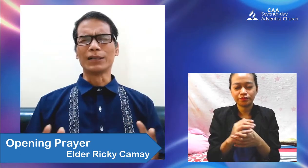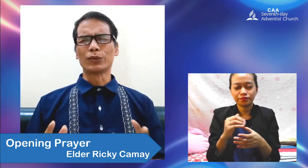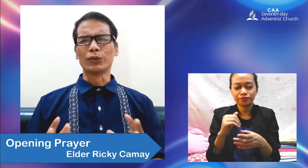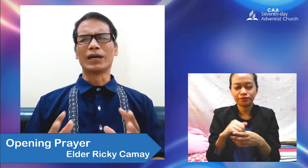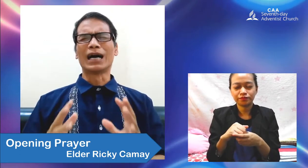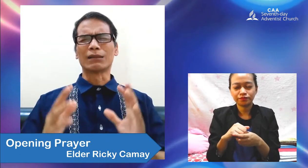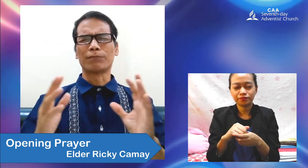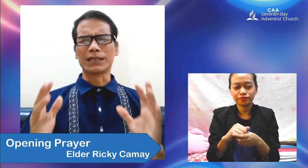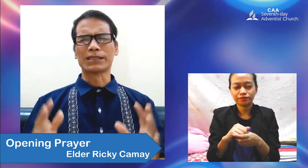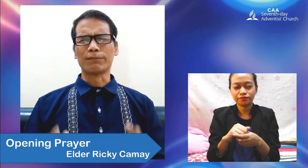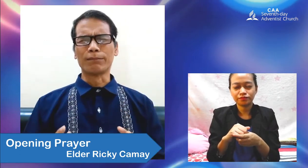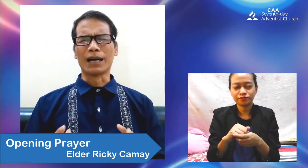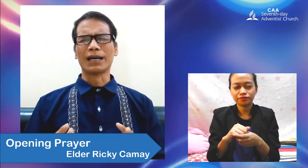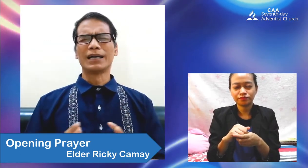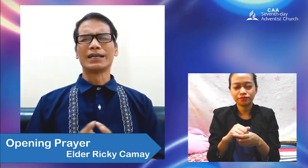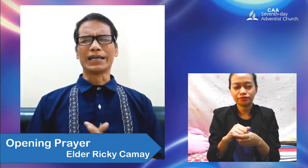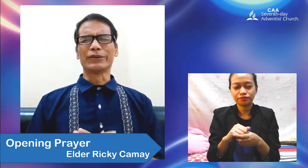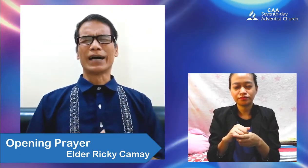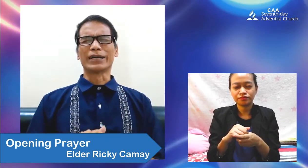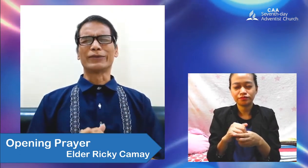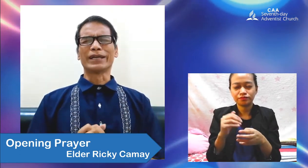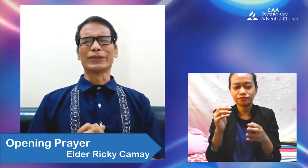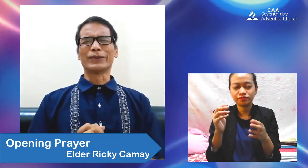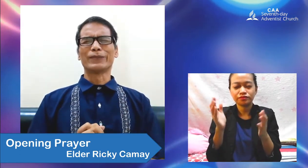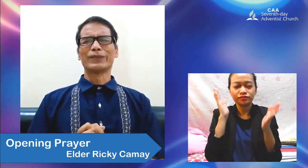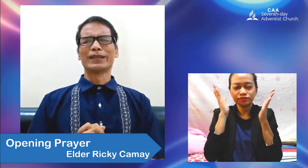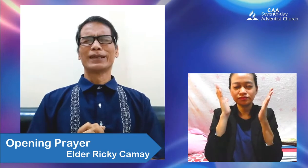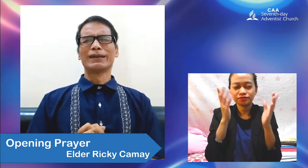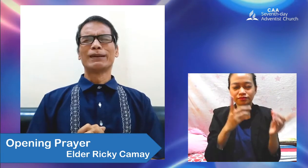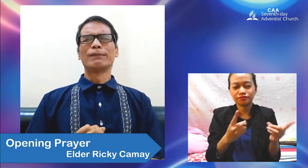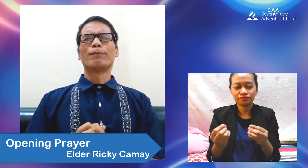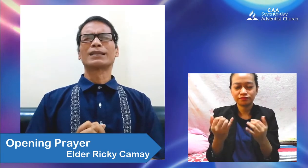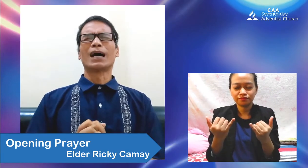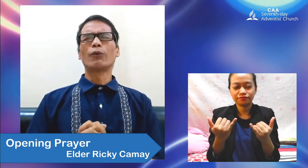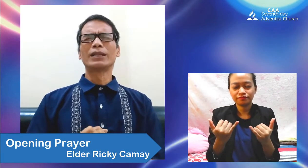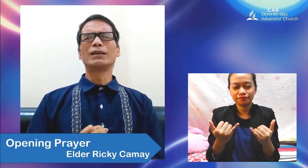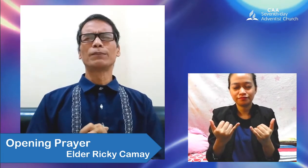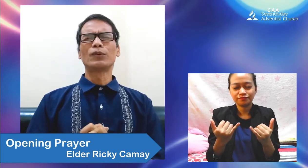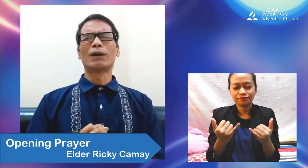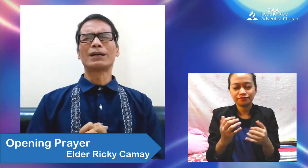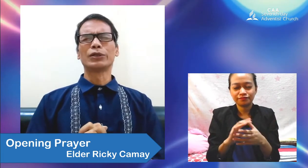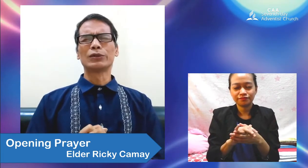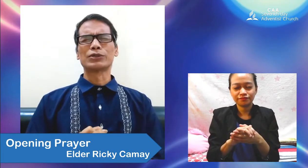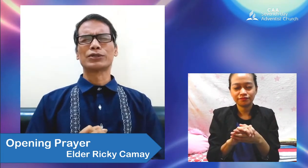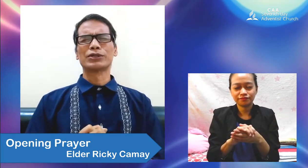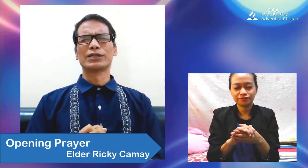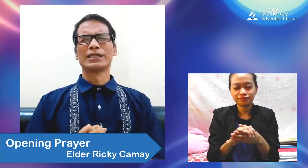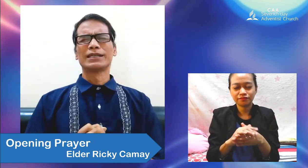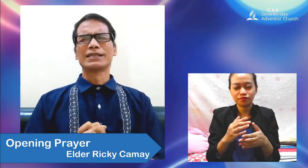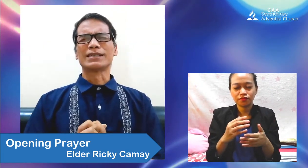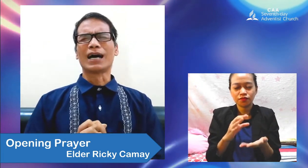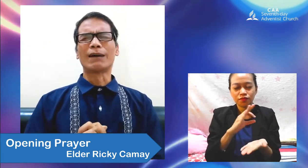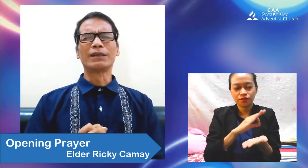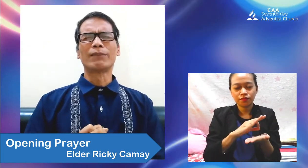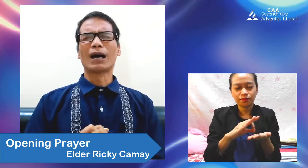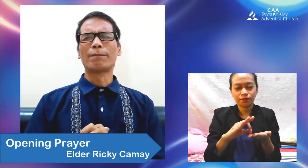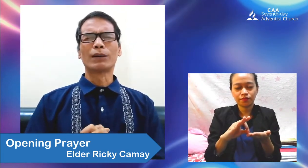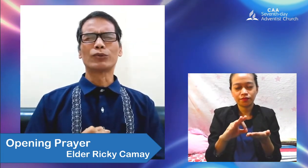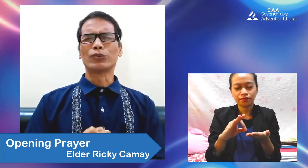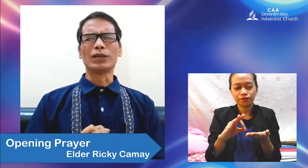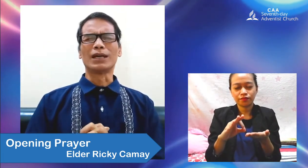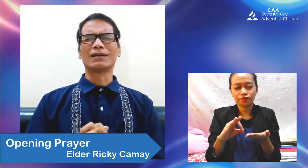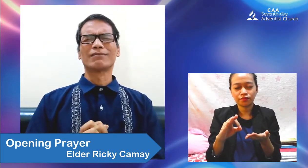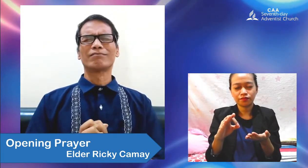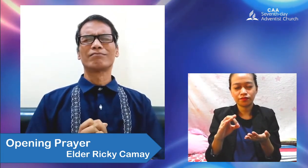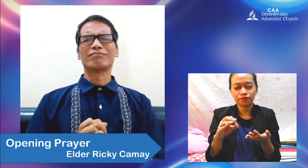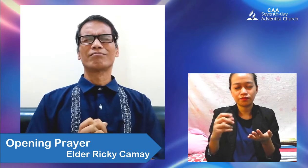paglilingkod at pagsamba ngayong araw na ito. Patawa din po amang Diyos sa aming mga